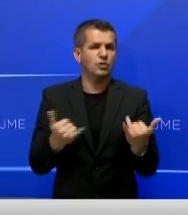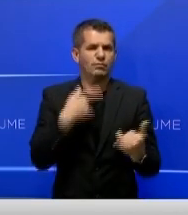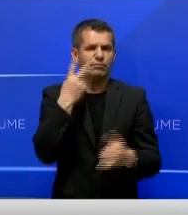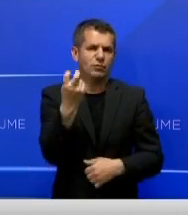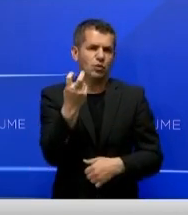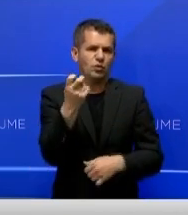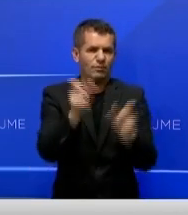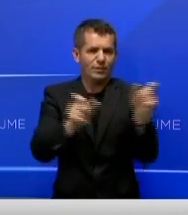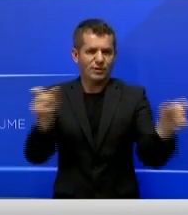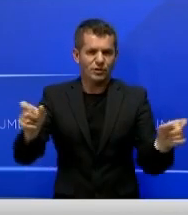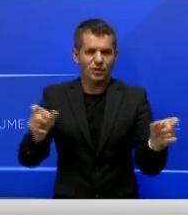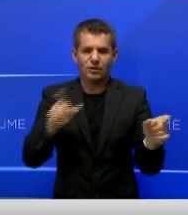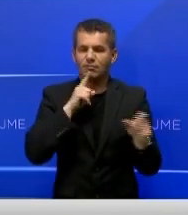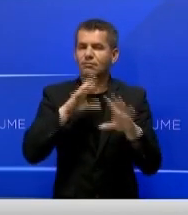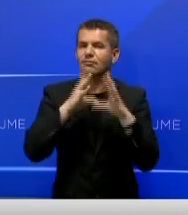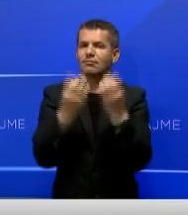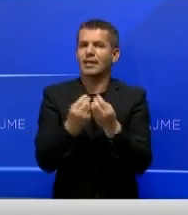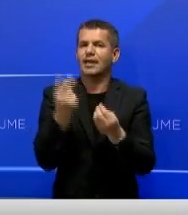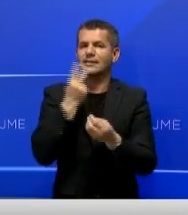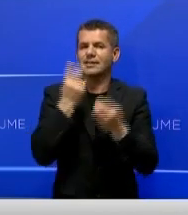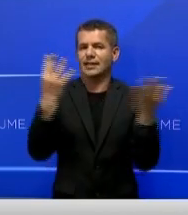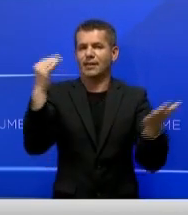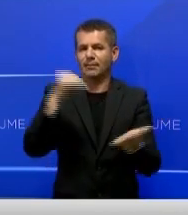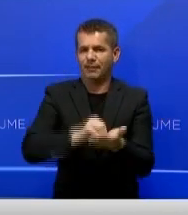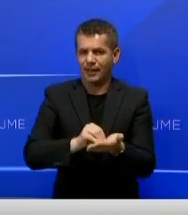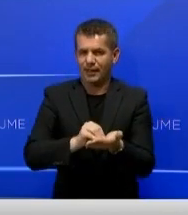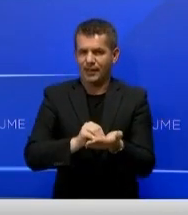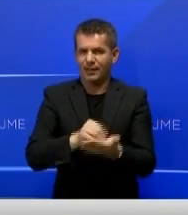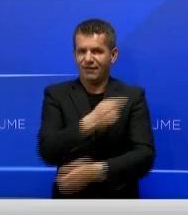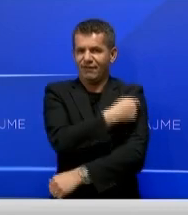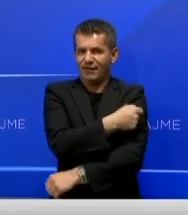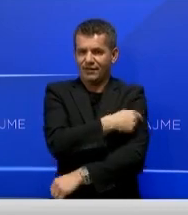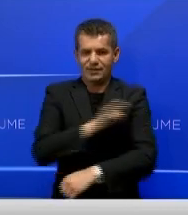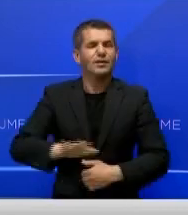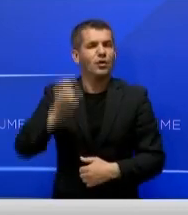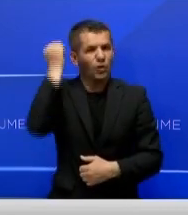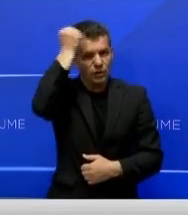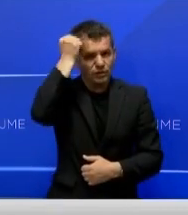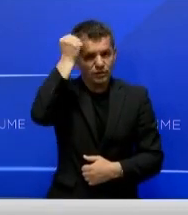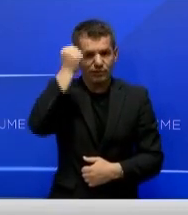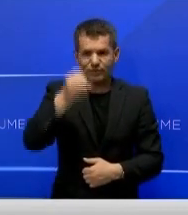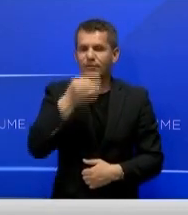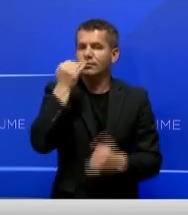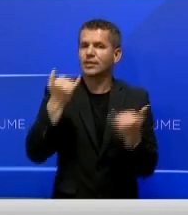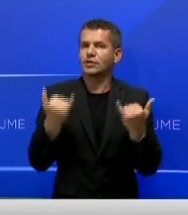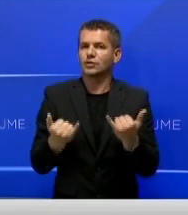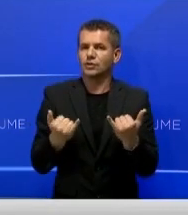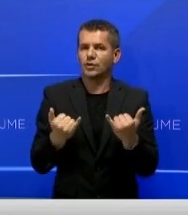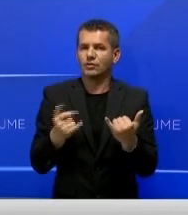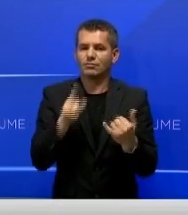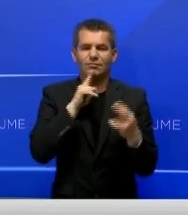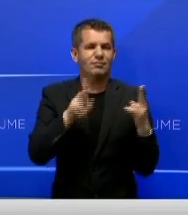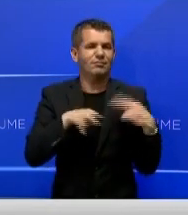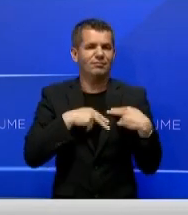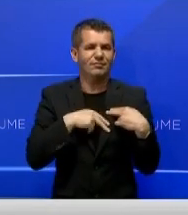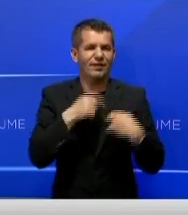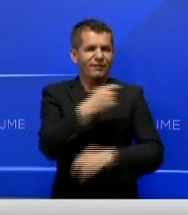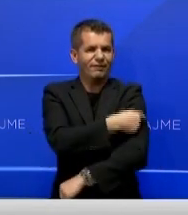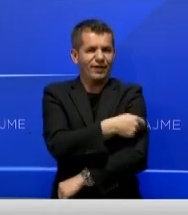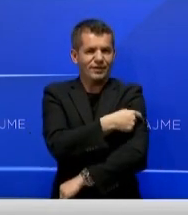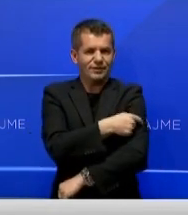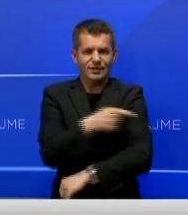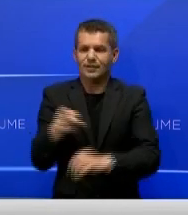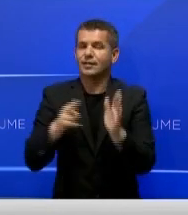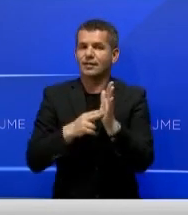200 persona, duke qua në 29.000 numërin e të vaksinuarve në Kosovë, bërë të ditur kështu koordinatori qendrës të vaksinimit